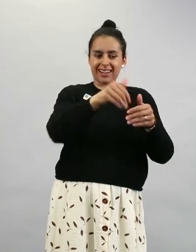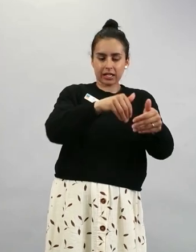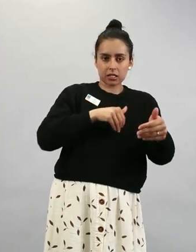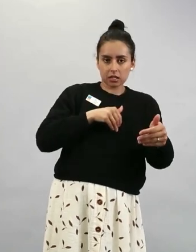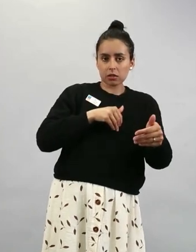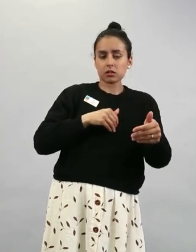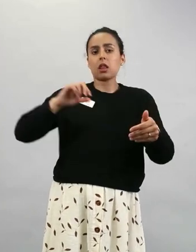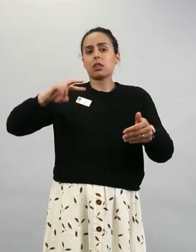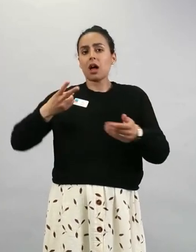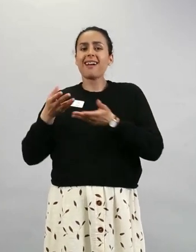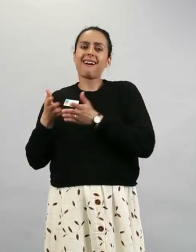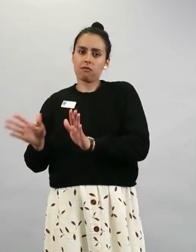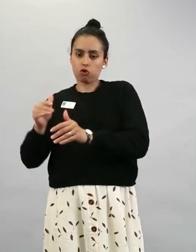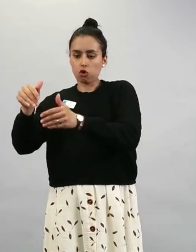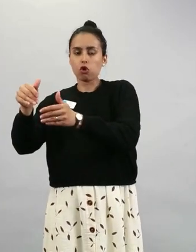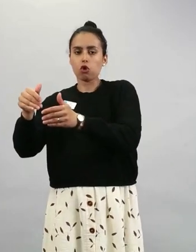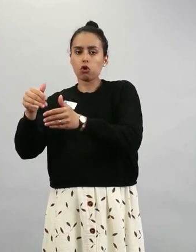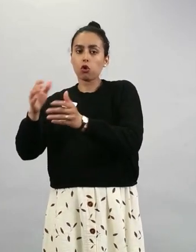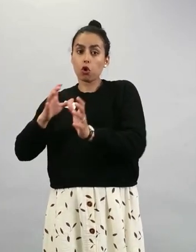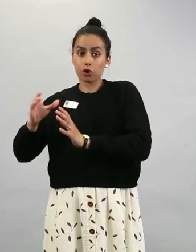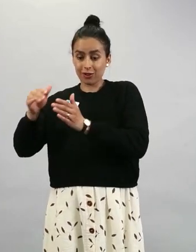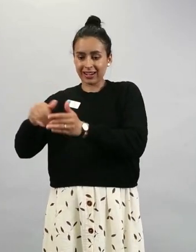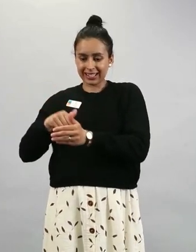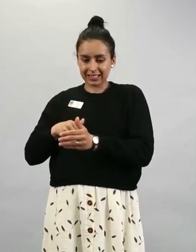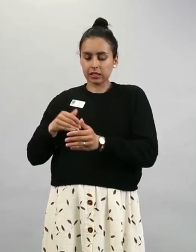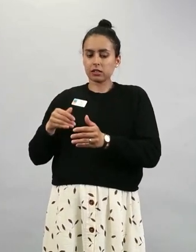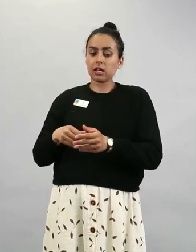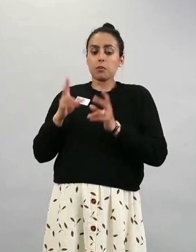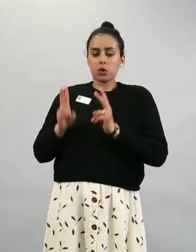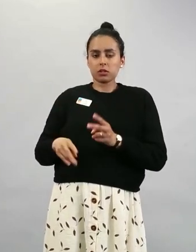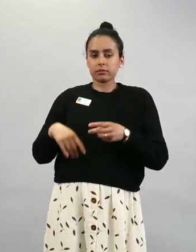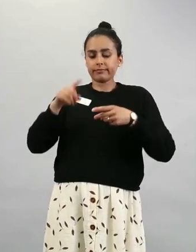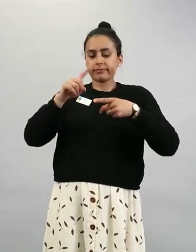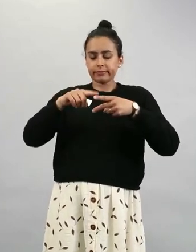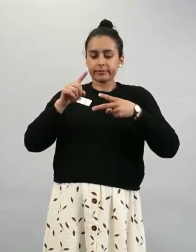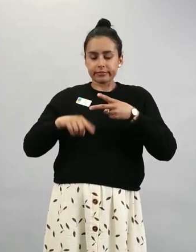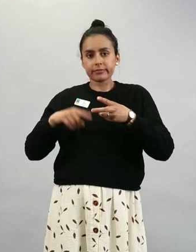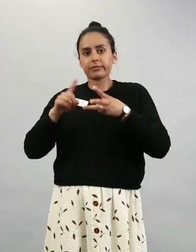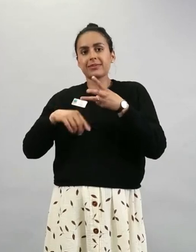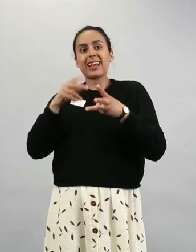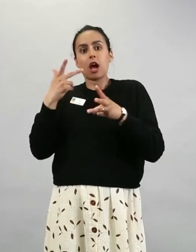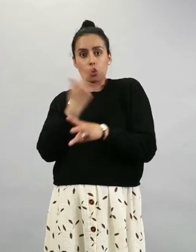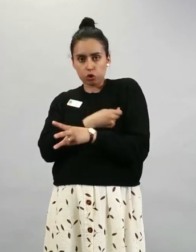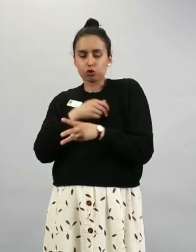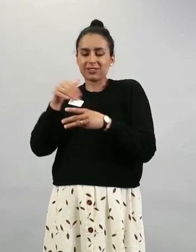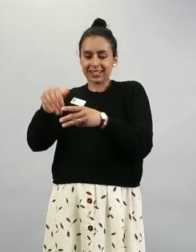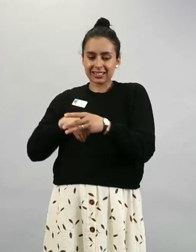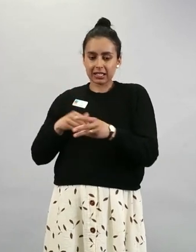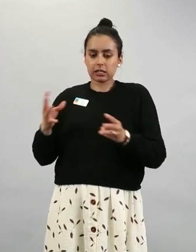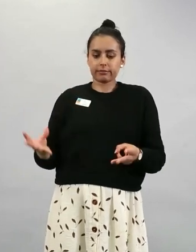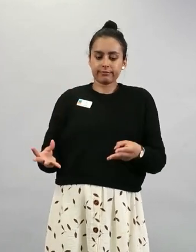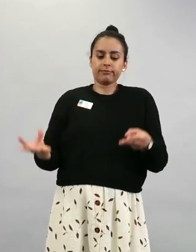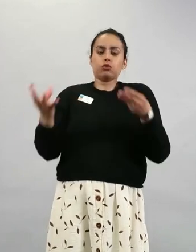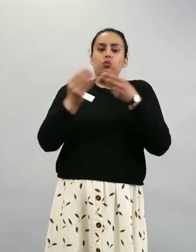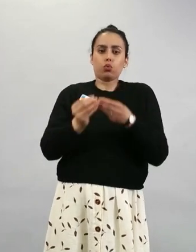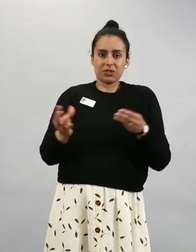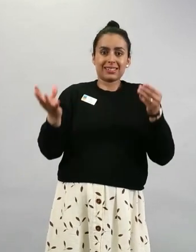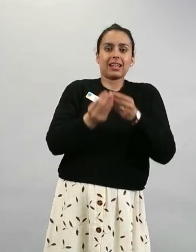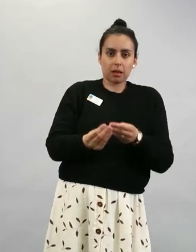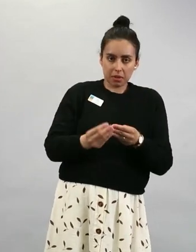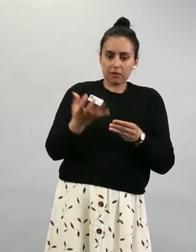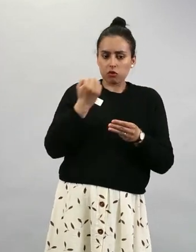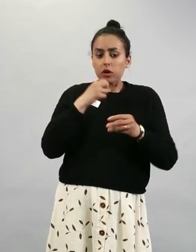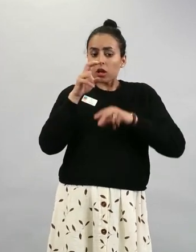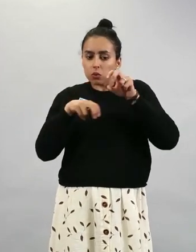avohoitorekistereistä ja rokotusrekisteristä ihan yksilöllisesti yhdistämällä ja katsoa,